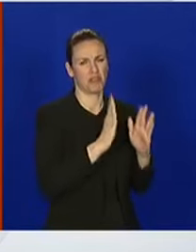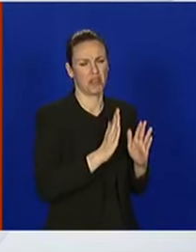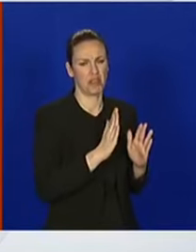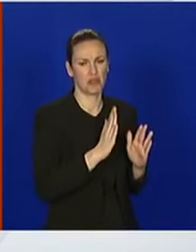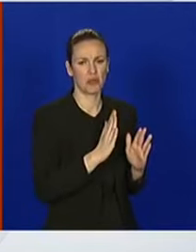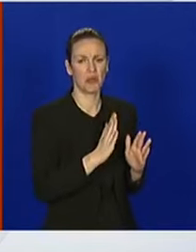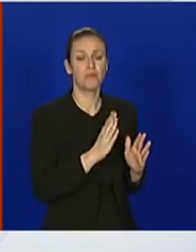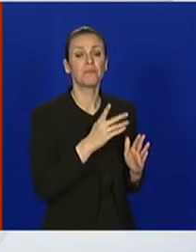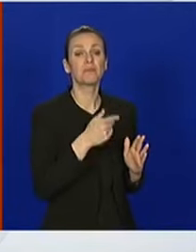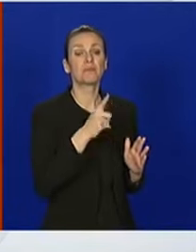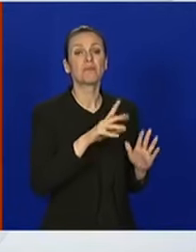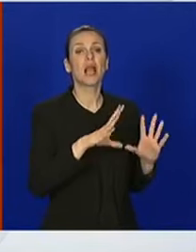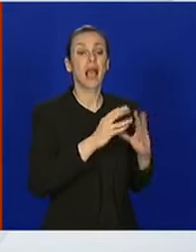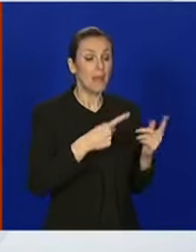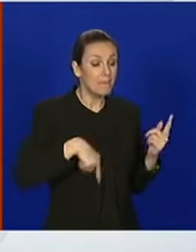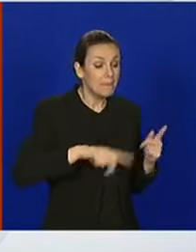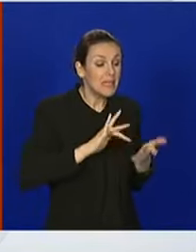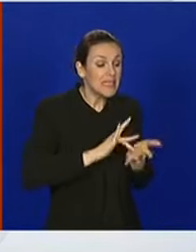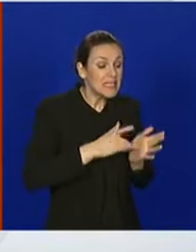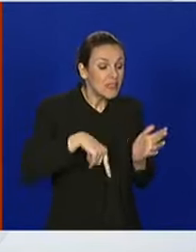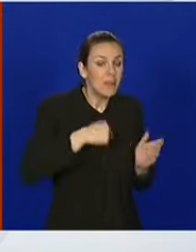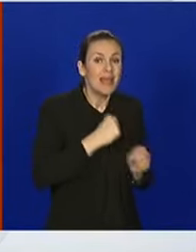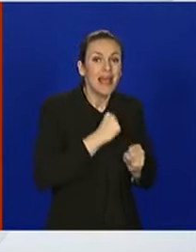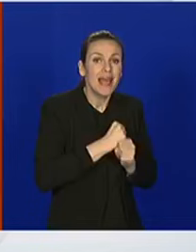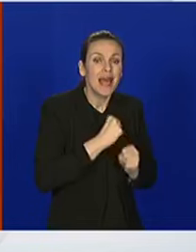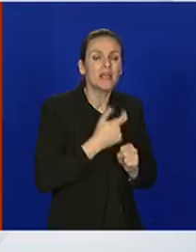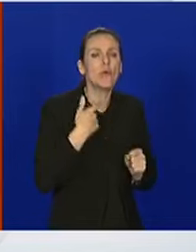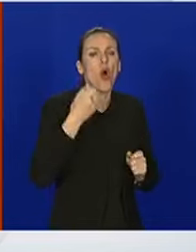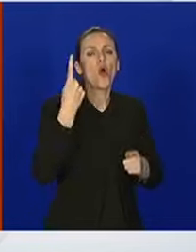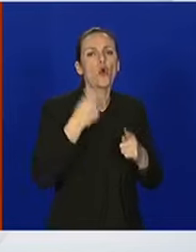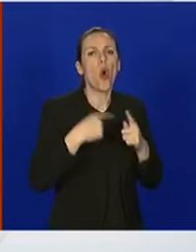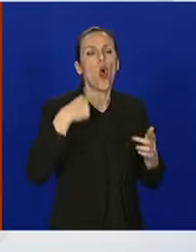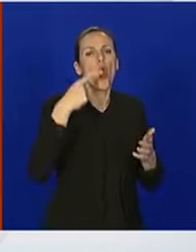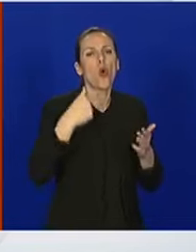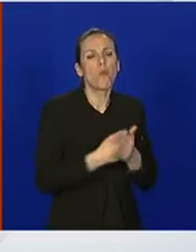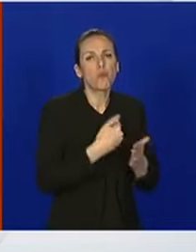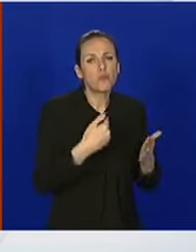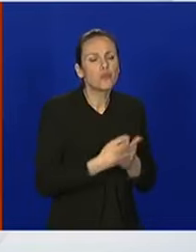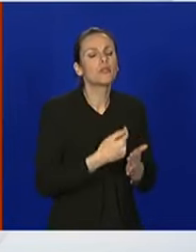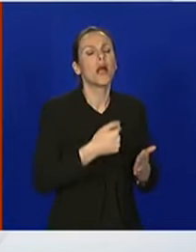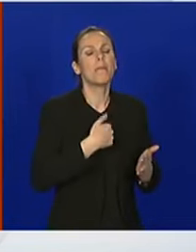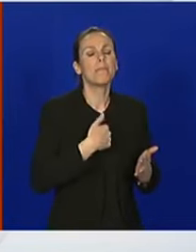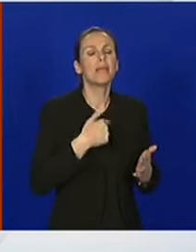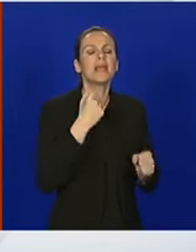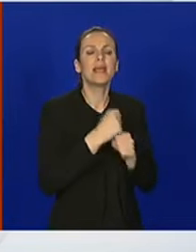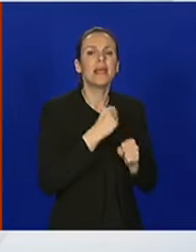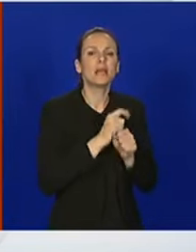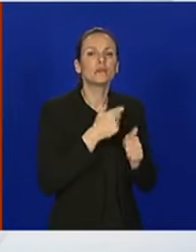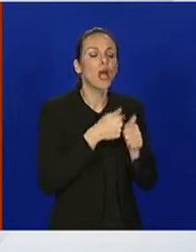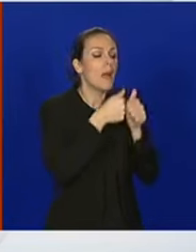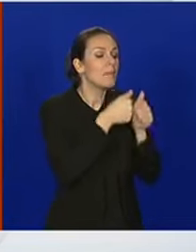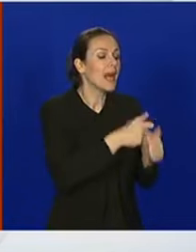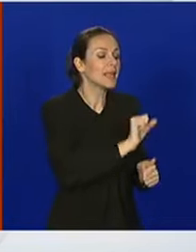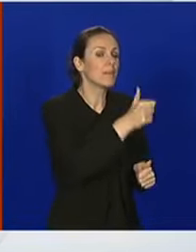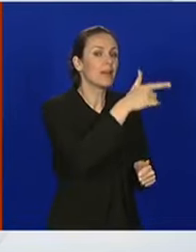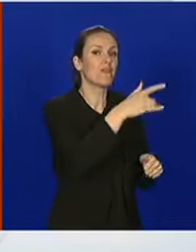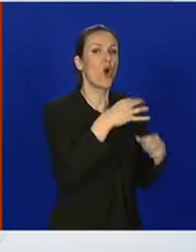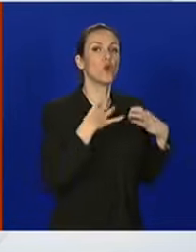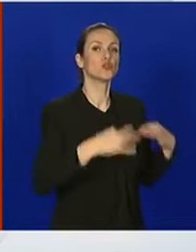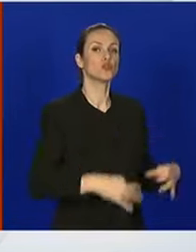I sve što radimo, kao što smo više puta kazali, radimo na temelju preporuka struke,